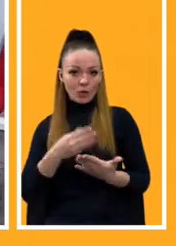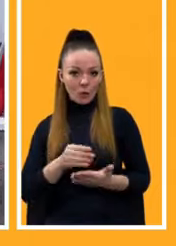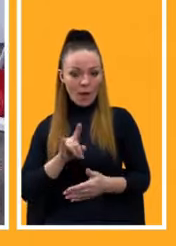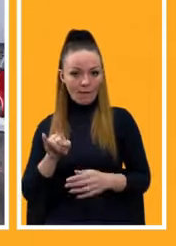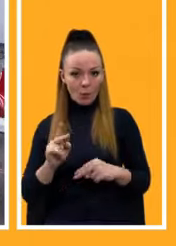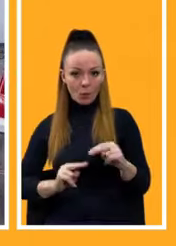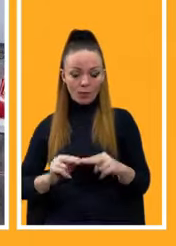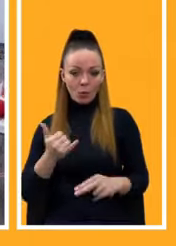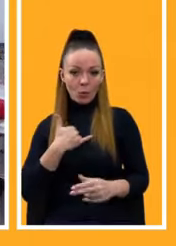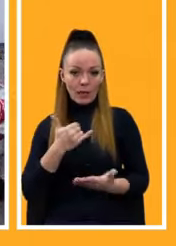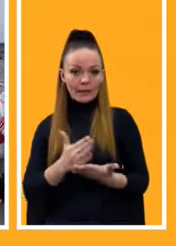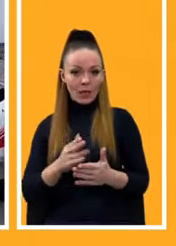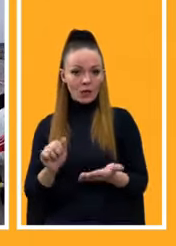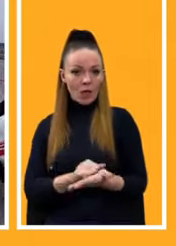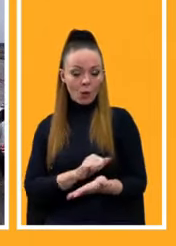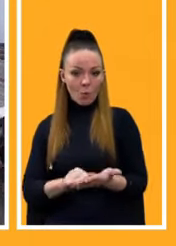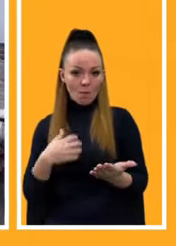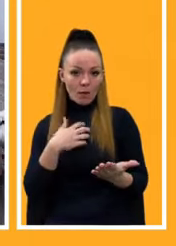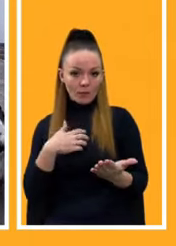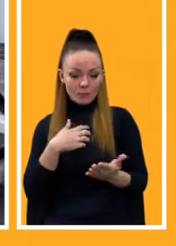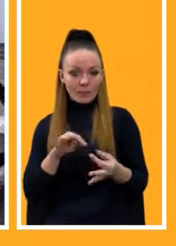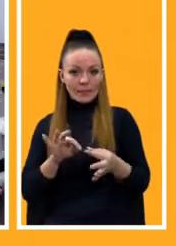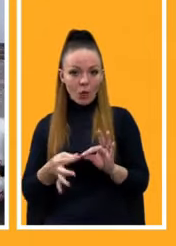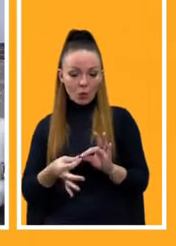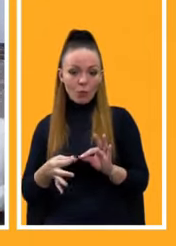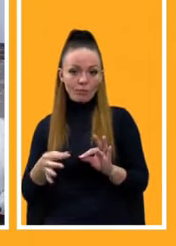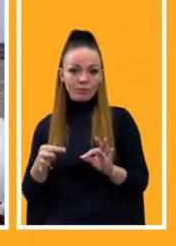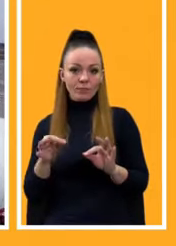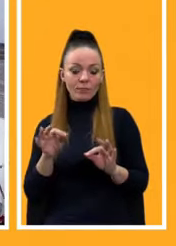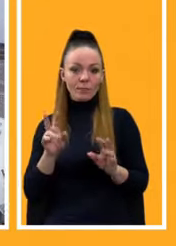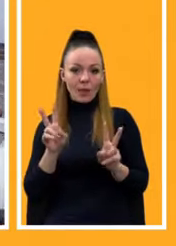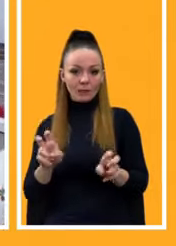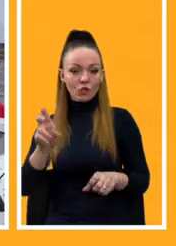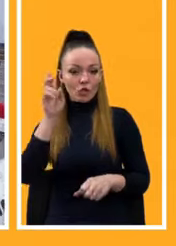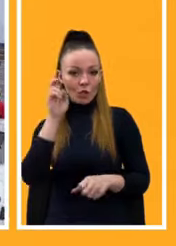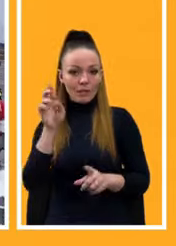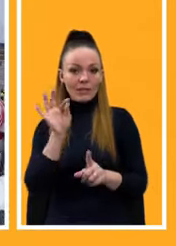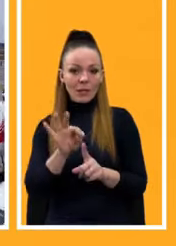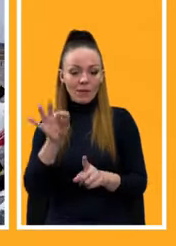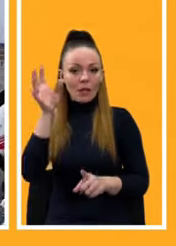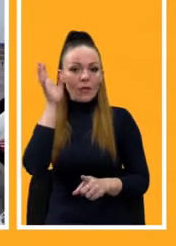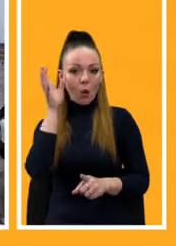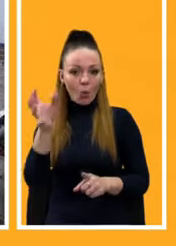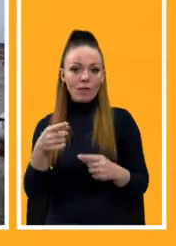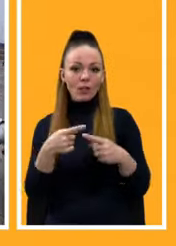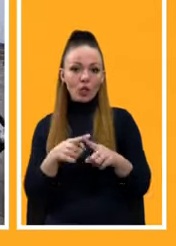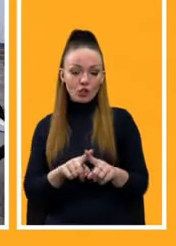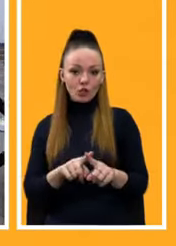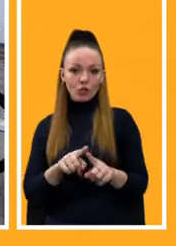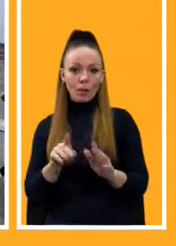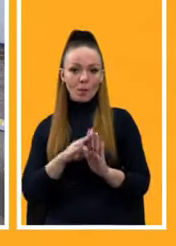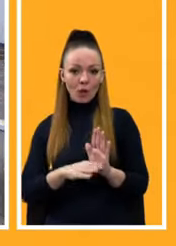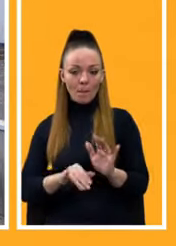є стратегічний документ з доволі складною бюрократичною назвою «Державна цільова наукова технічна програма розвитку